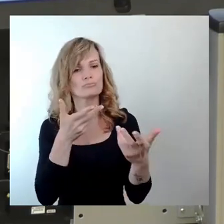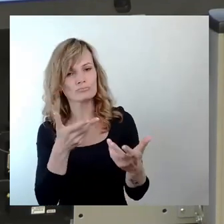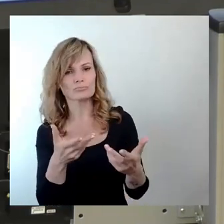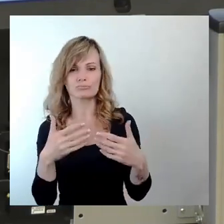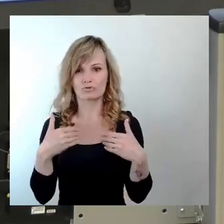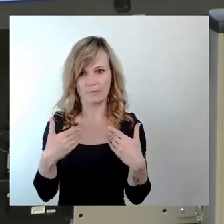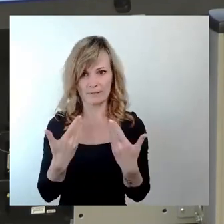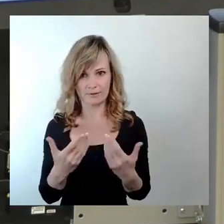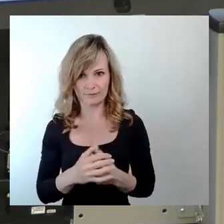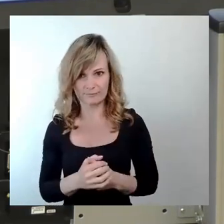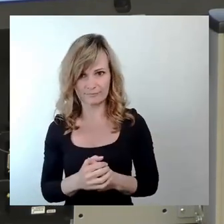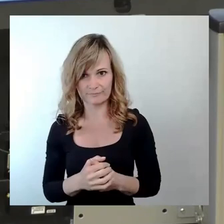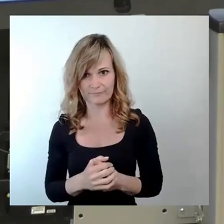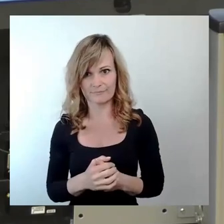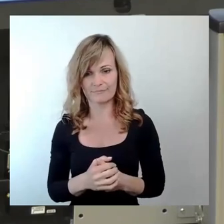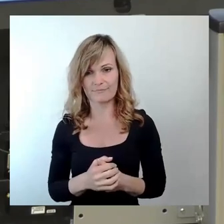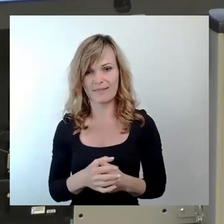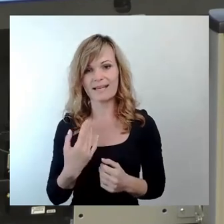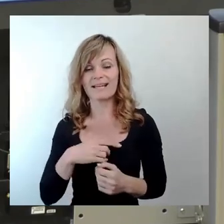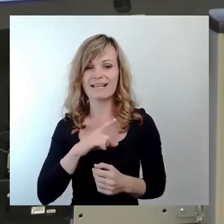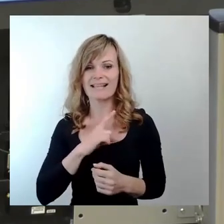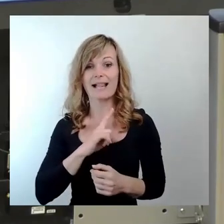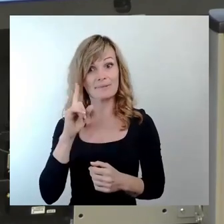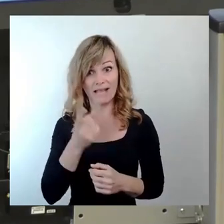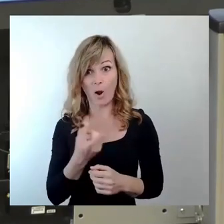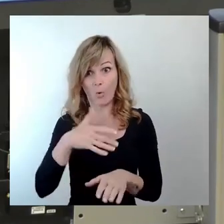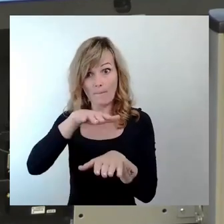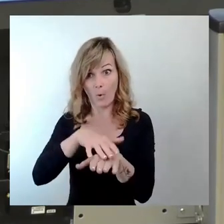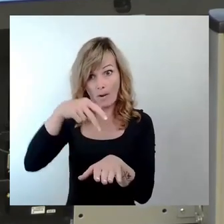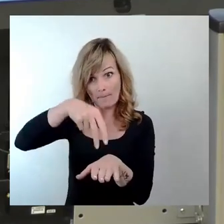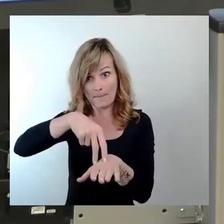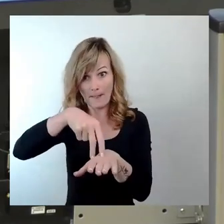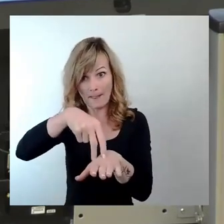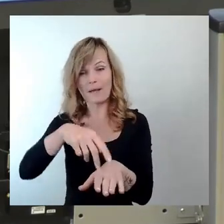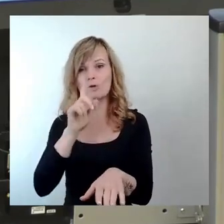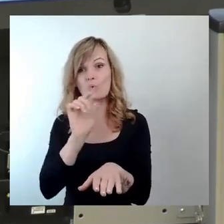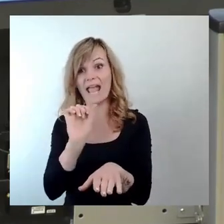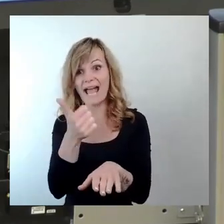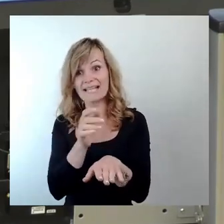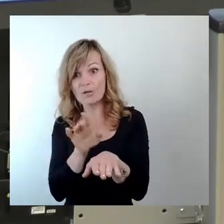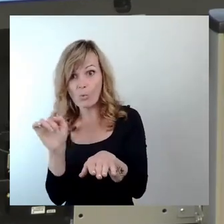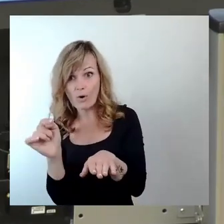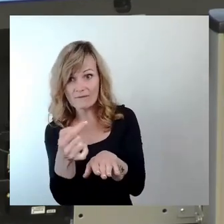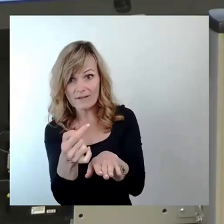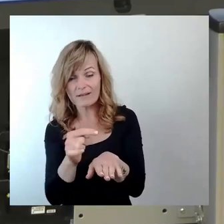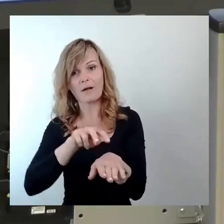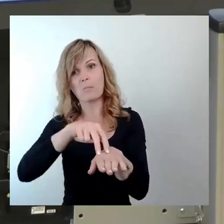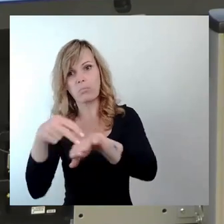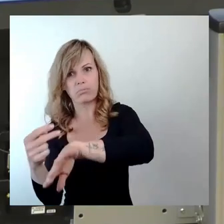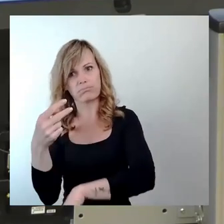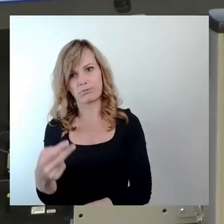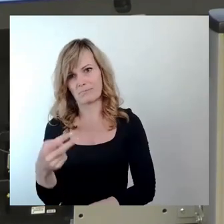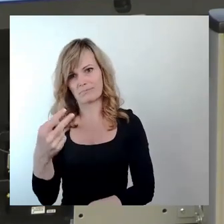Ich selber mache auch eine gute Figur auf dem Wort, allerdings nur bis zur ersten Kurve und dann hat sich das für mich erledigt.